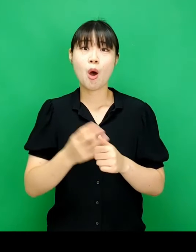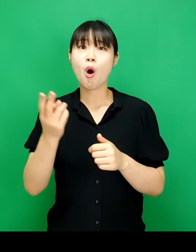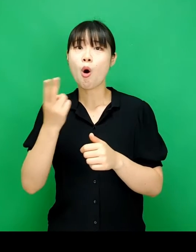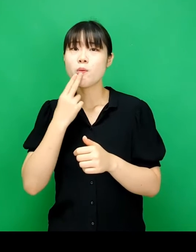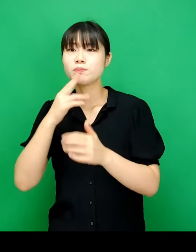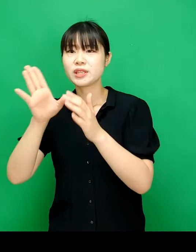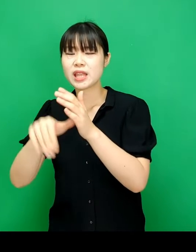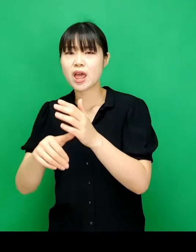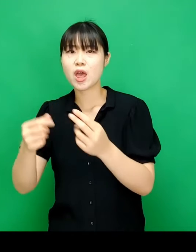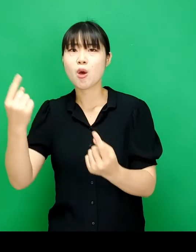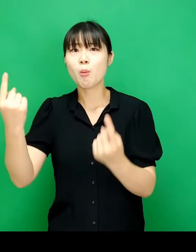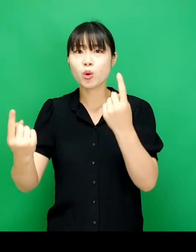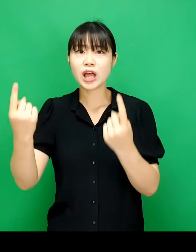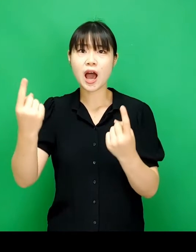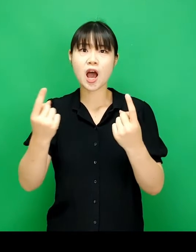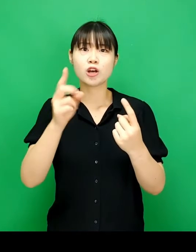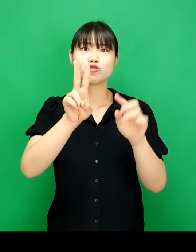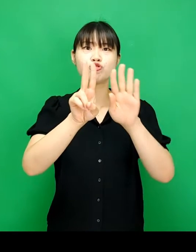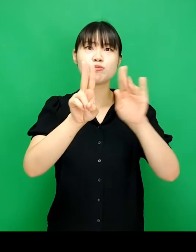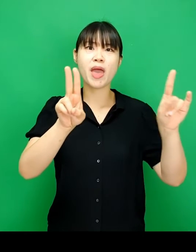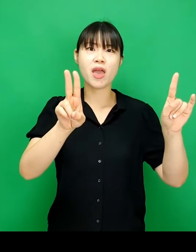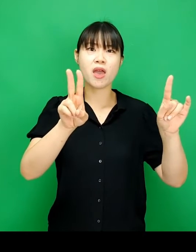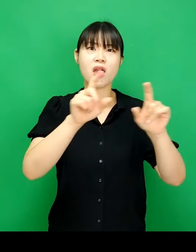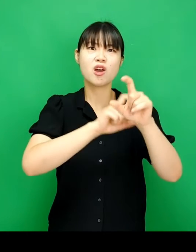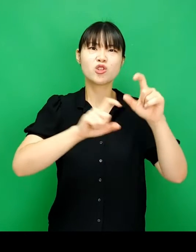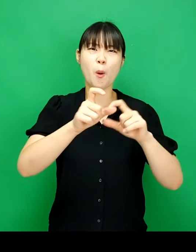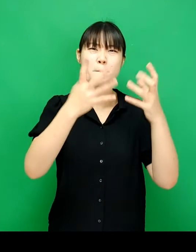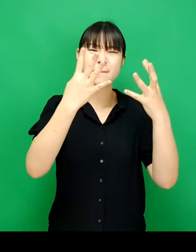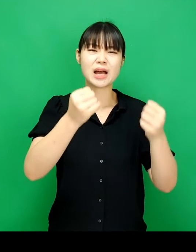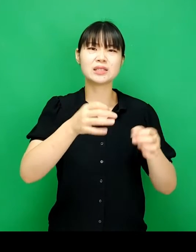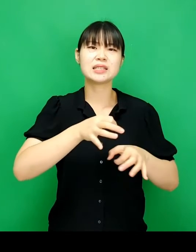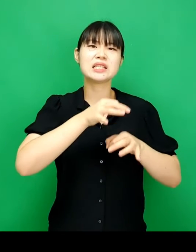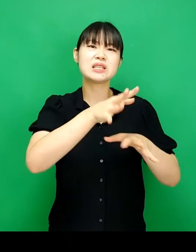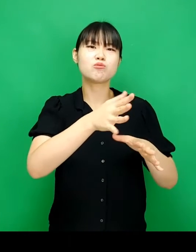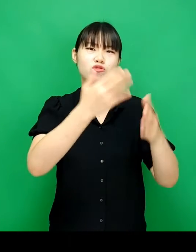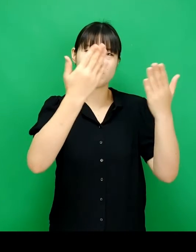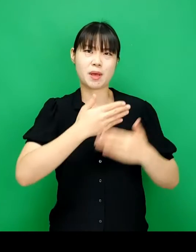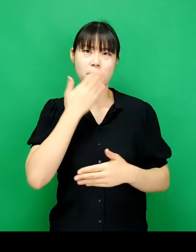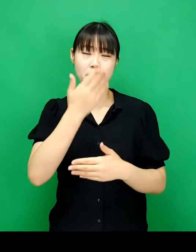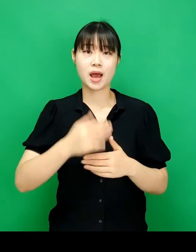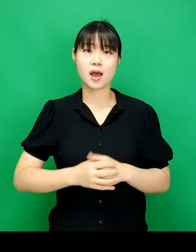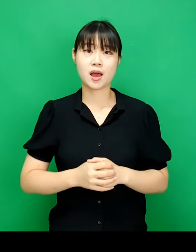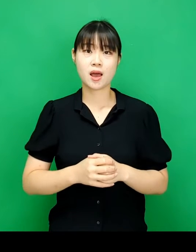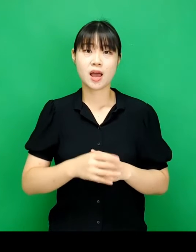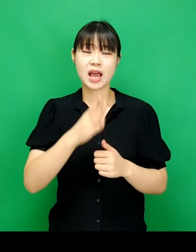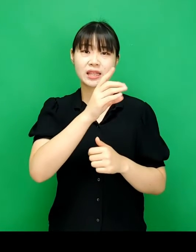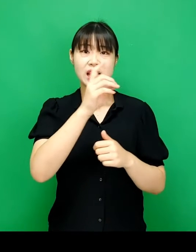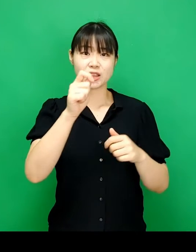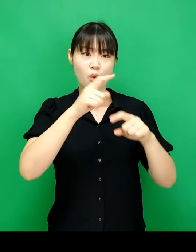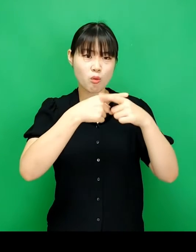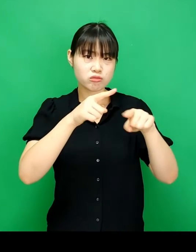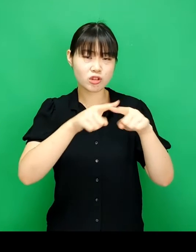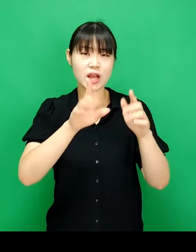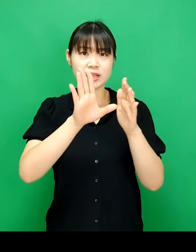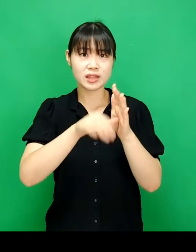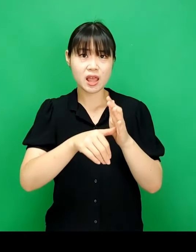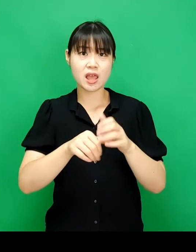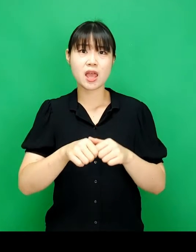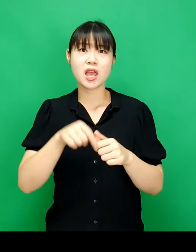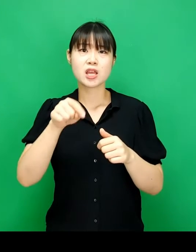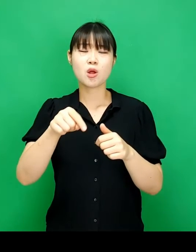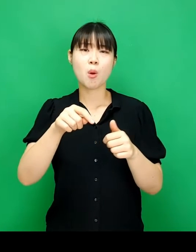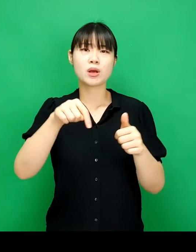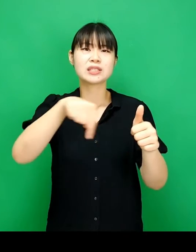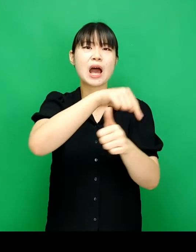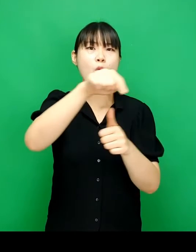해에는 선거가 없는 해보다 두 배까지 더 많은 기부금을 받을 수 있습니다 데이터를